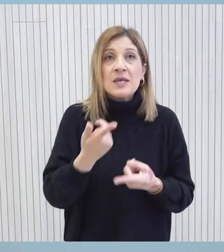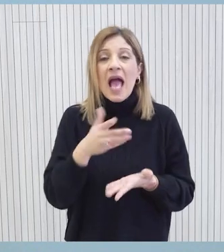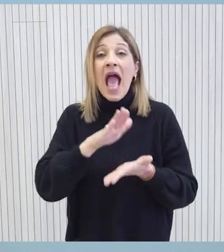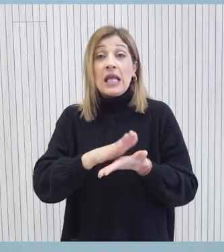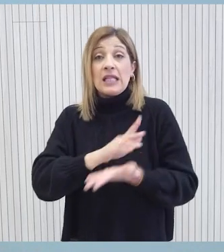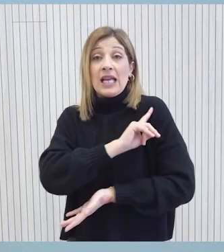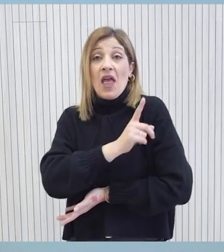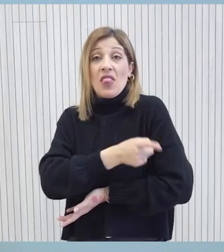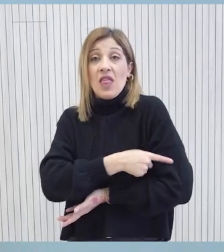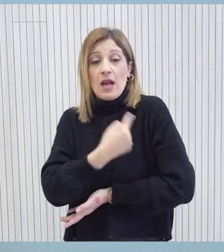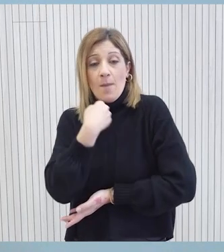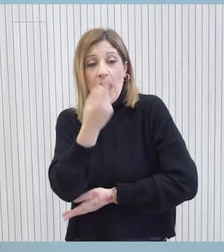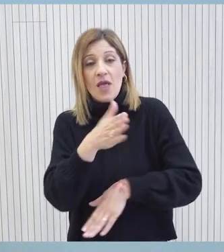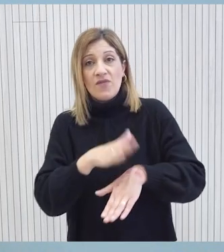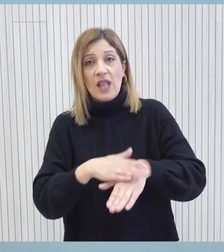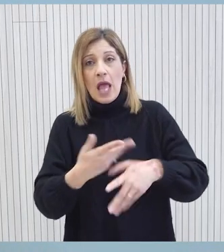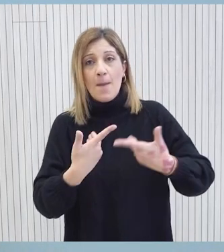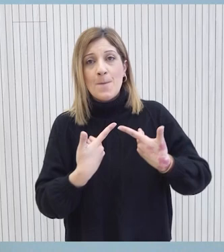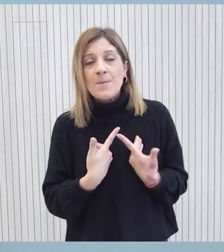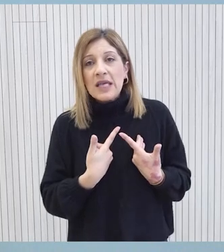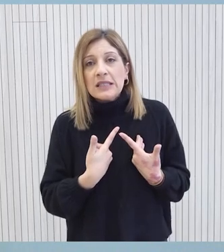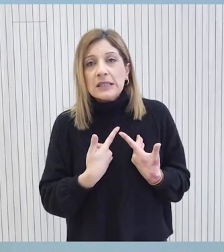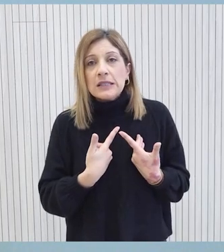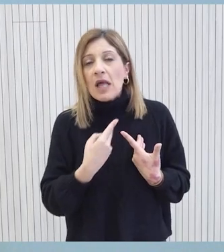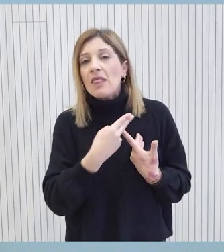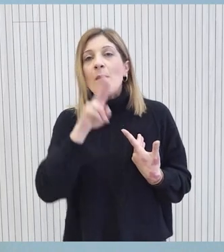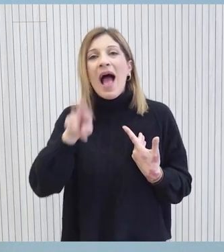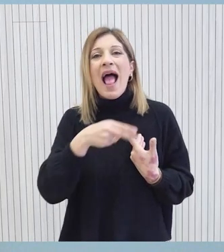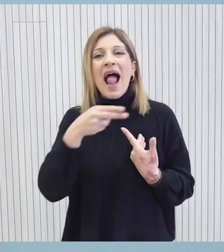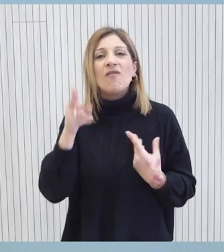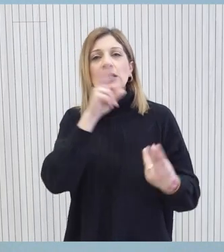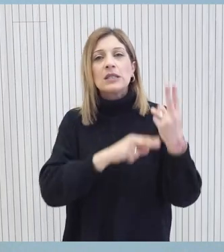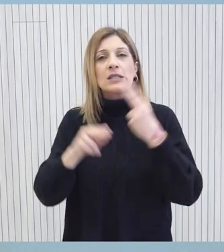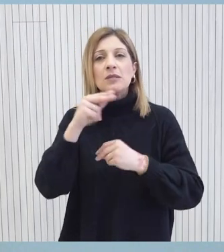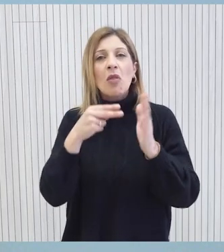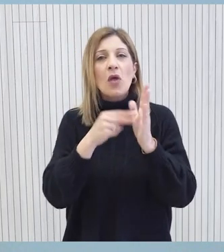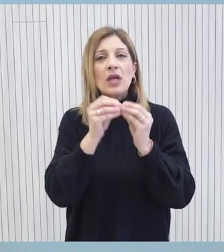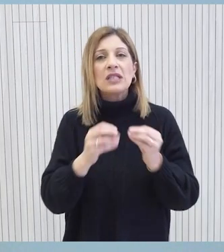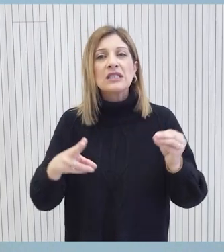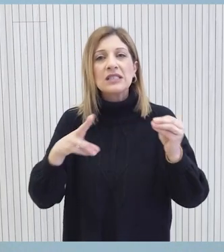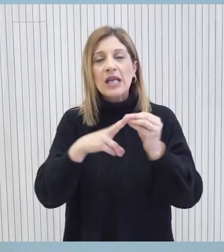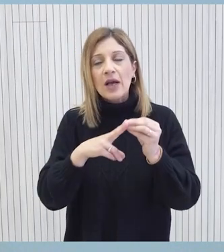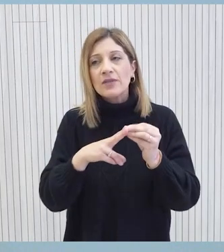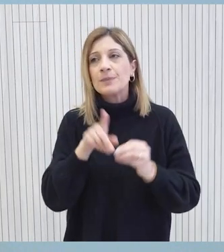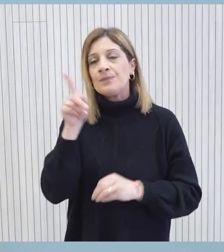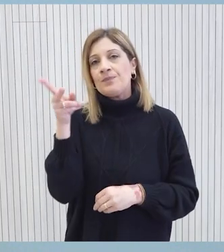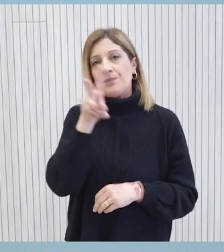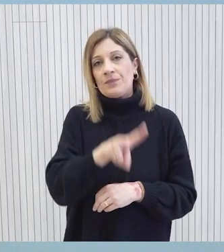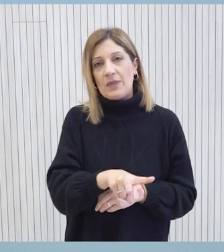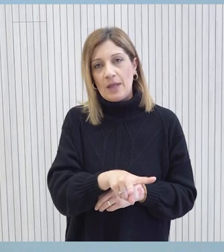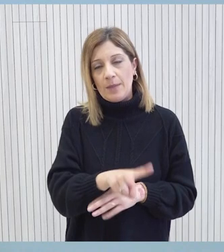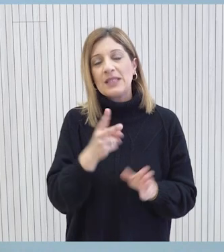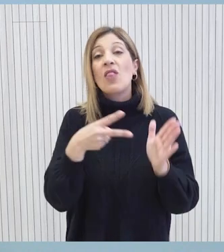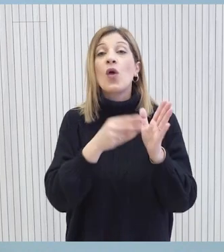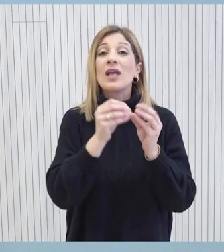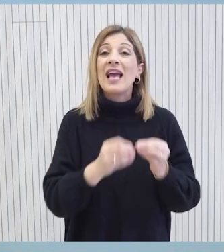δύναμη επιρρύπτει ευπήρη στην δική μας πετρά για την κατάληξη του Συμβουλίου το 2017. Το ότι έχει συμβεί και